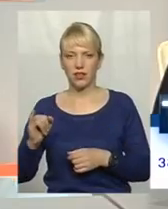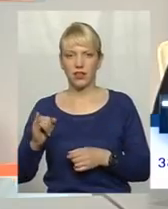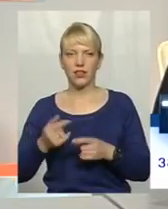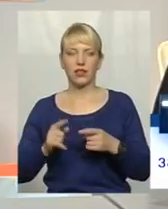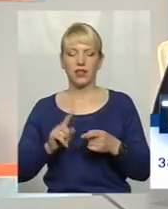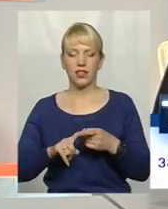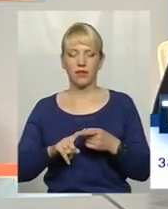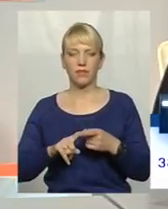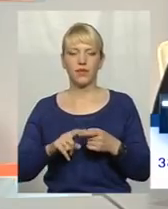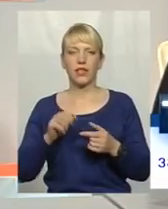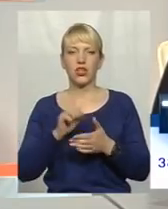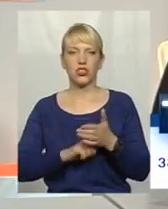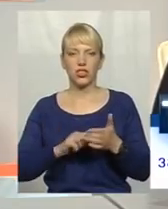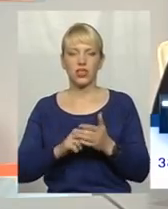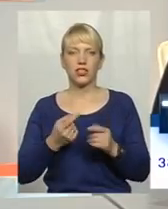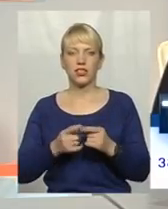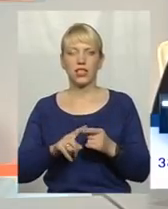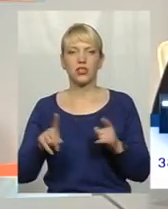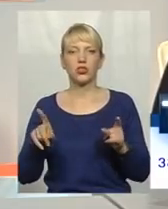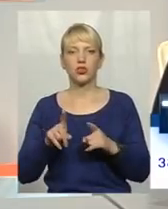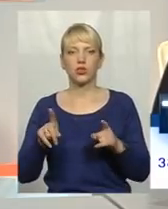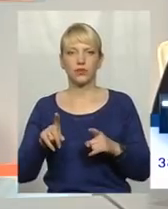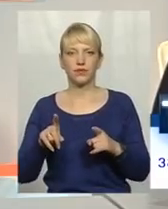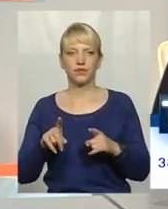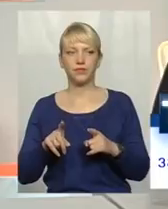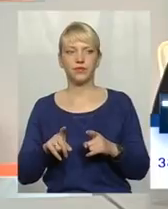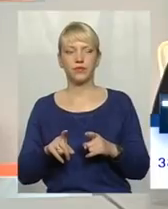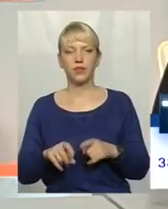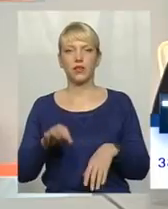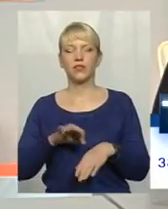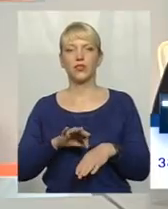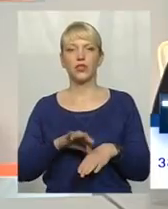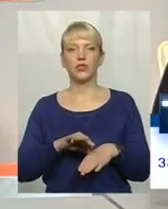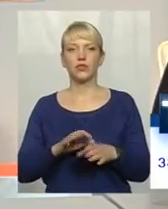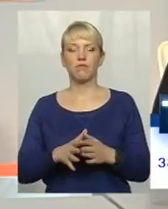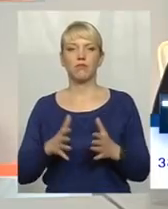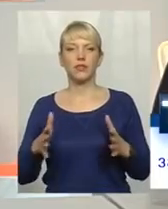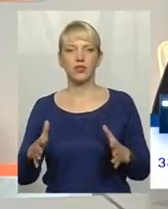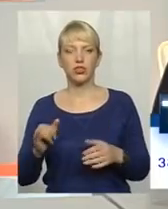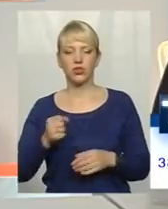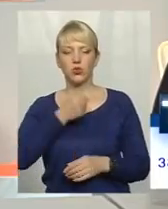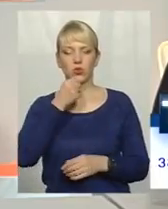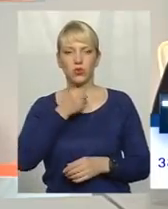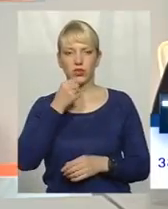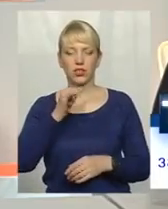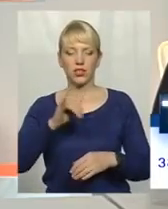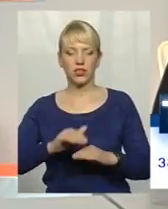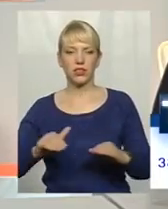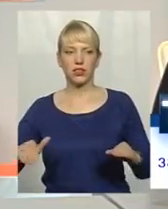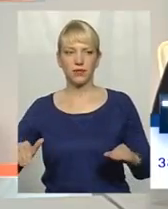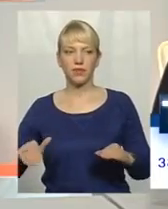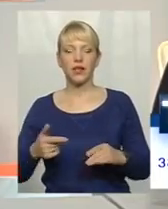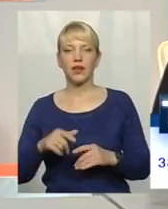інфекцій через те, що, скажімо так, хворіють більше і дорослі, хворіють і діти,